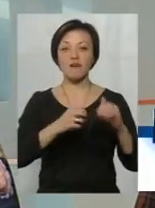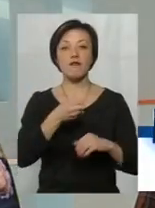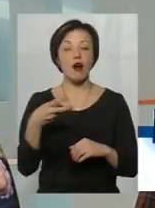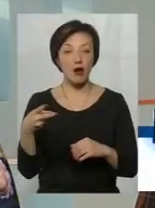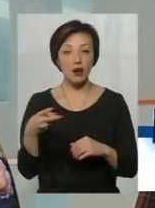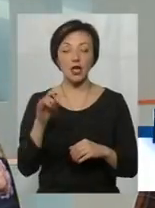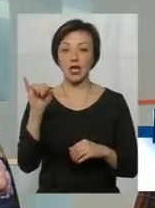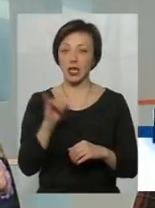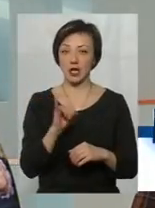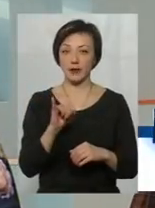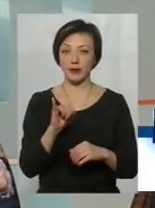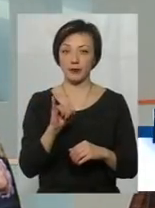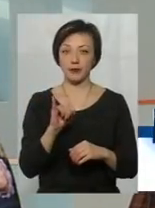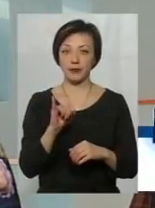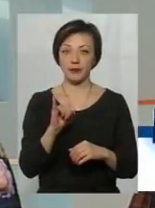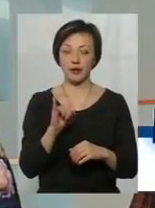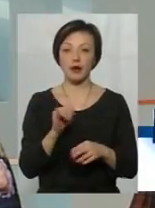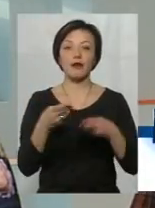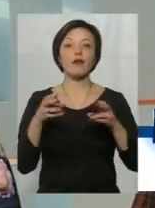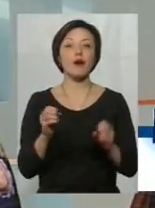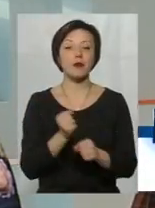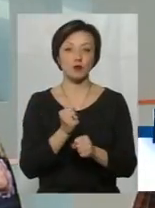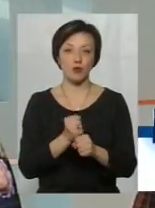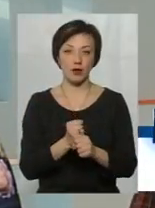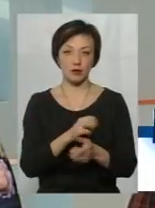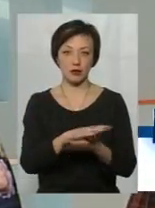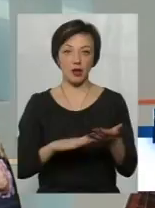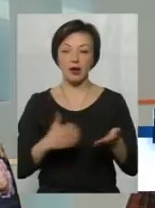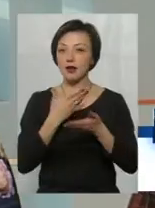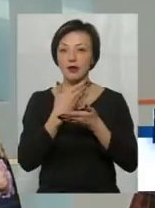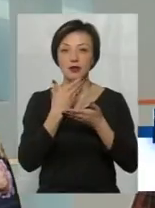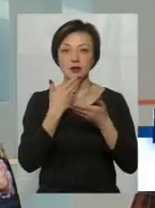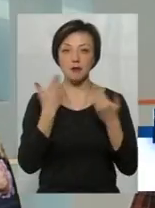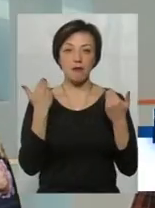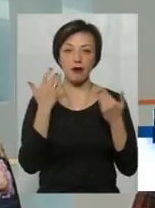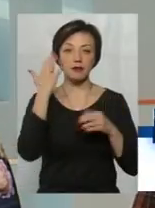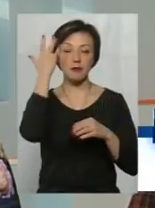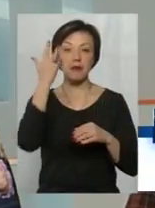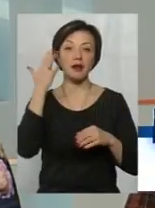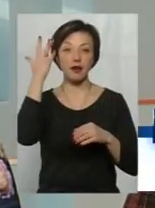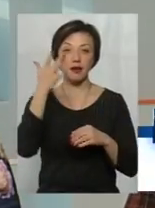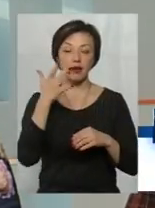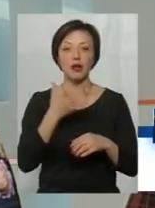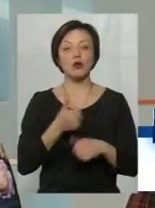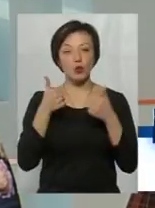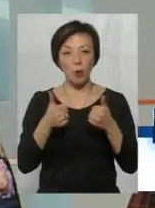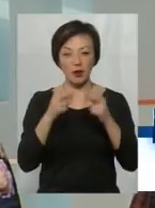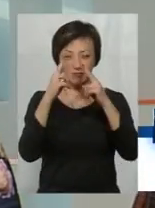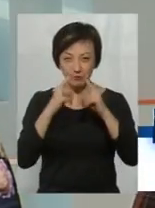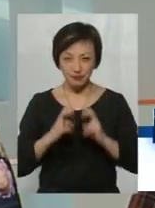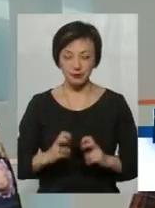і де працювати. Не мати рожевих окулярів, гарно проаналізувати